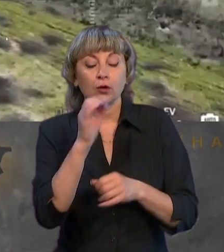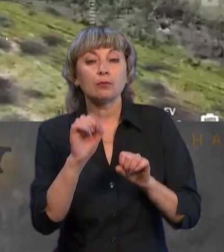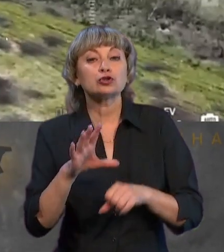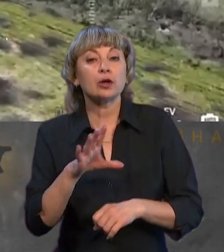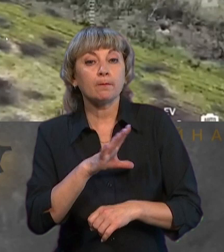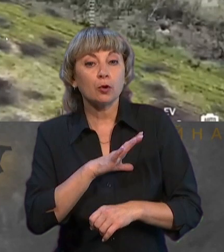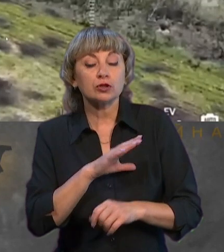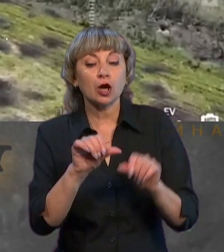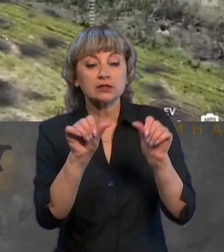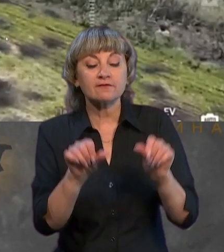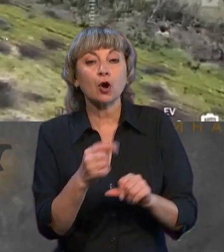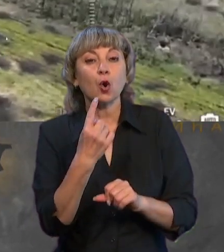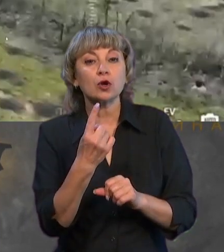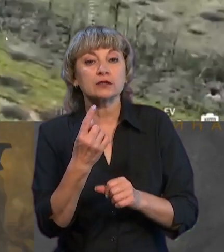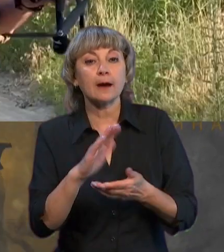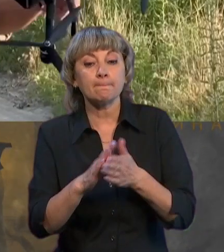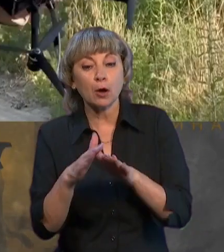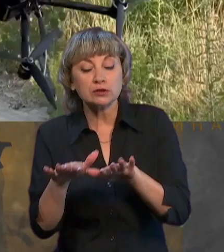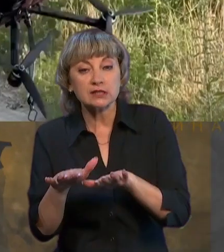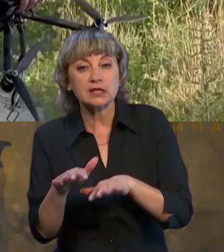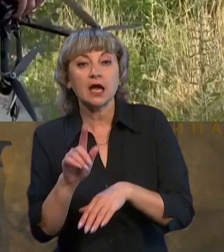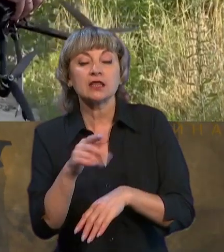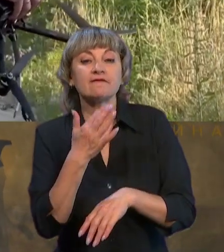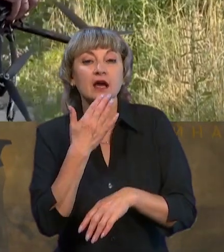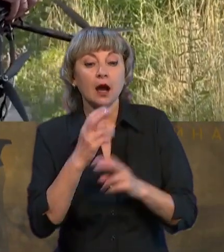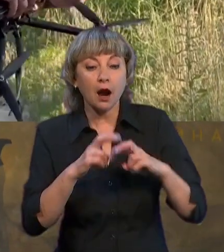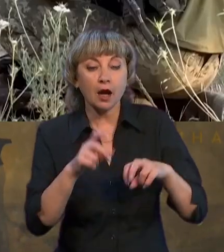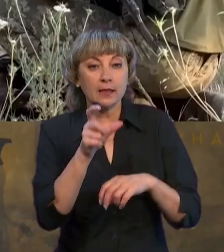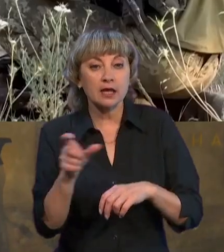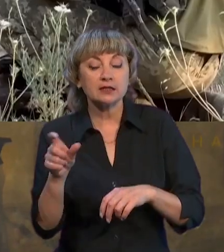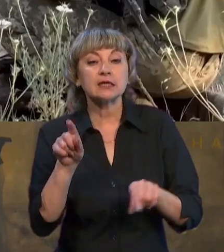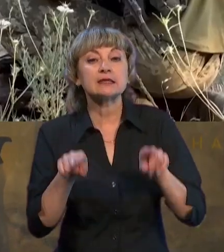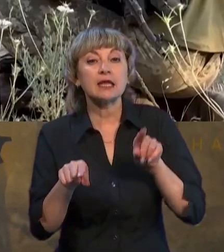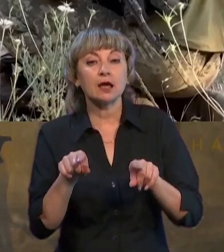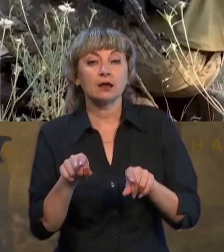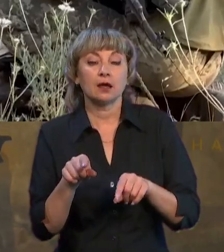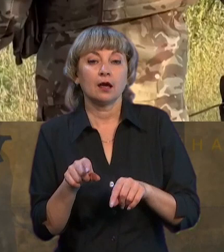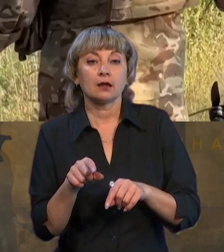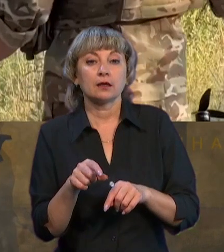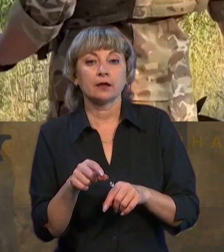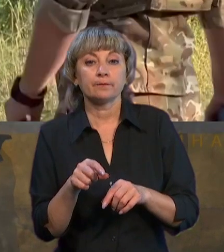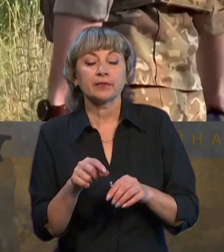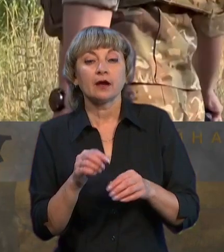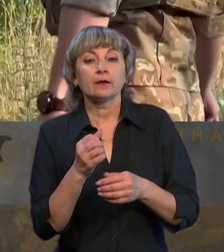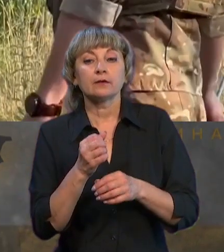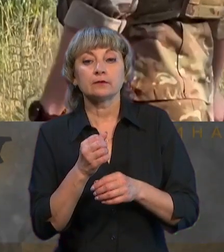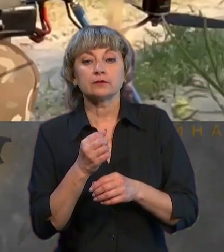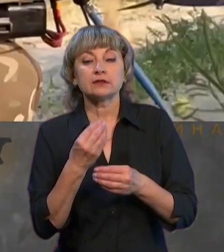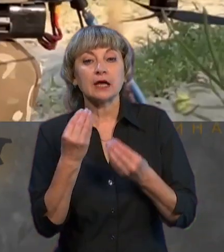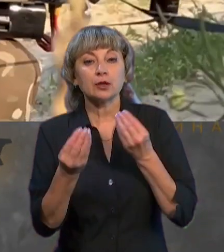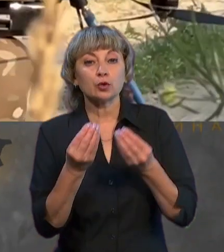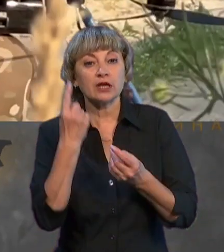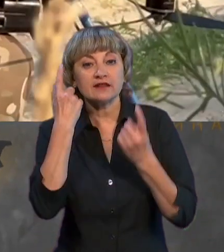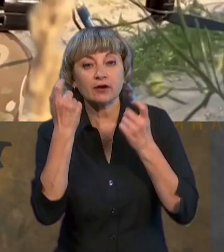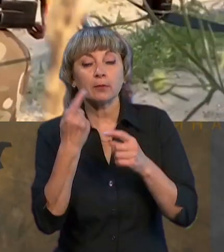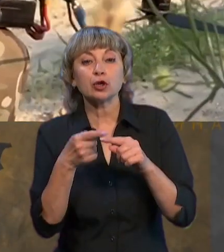сформована одна позиція, навіть іноземні аналітики в деякій мірі підіграють в плані того, що дадуть інформацію ту,